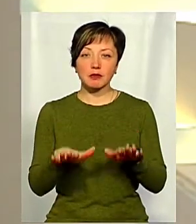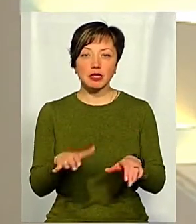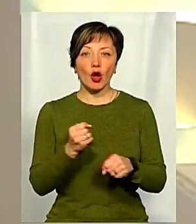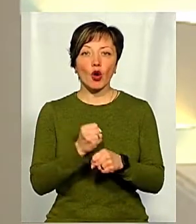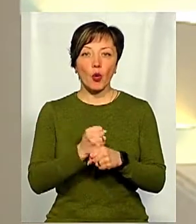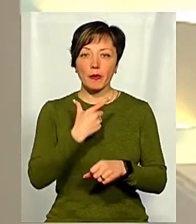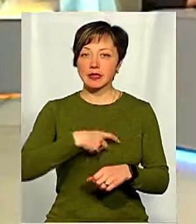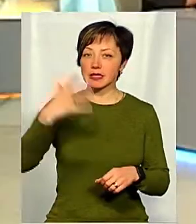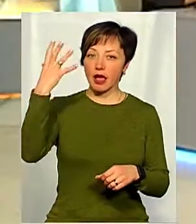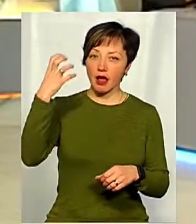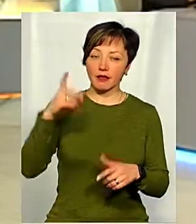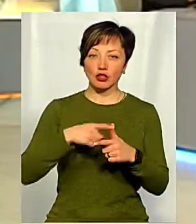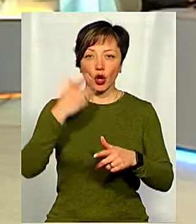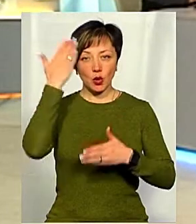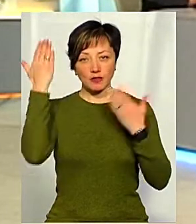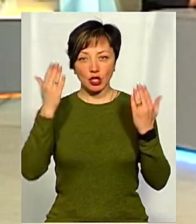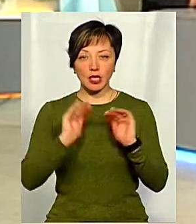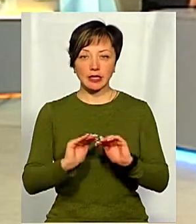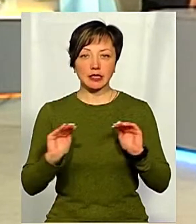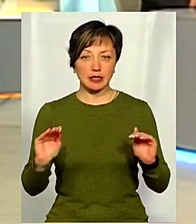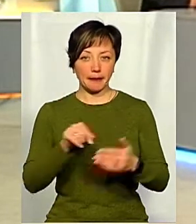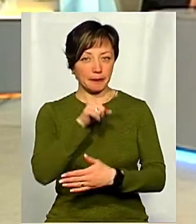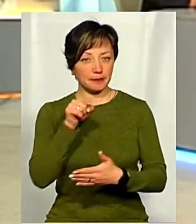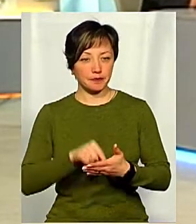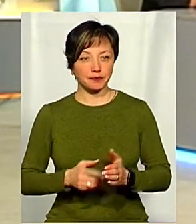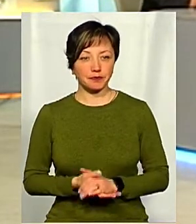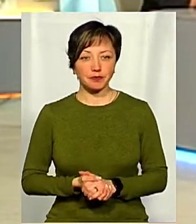роблять селфі, чи розважаються якось інакше?